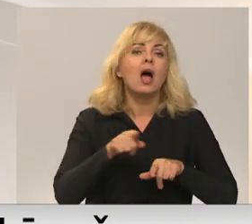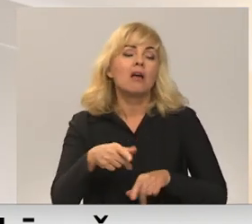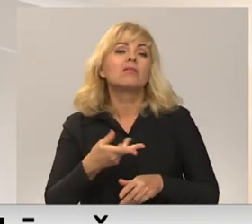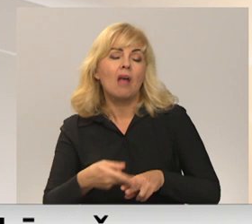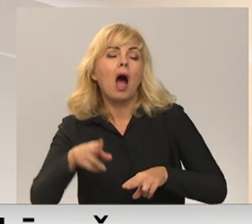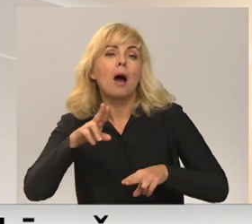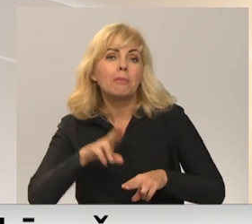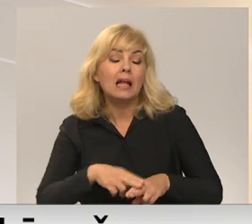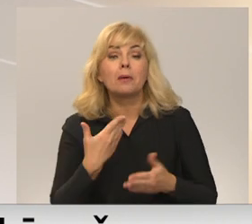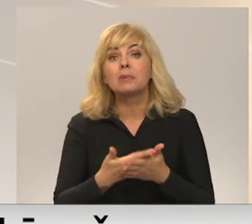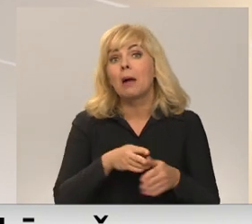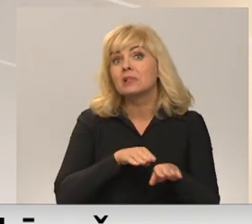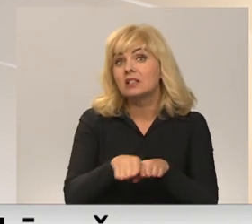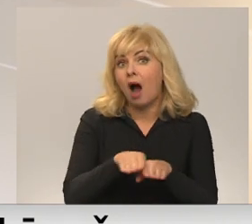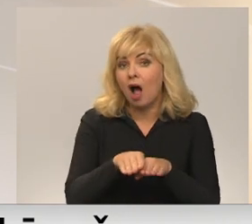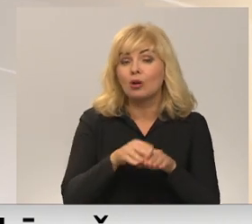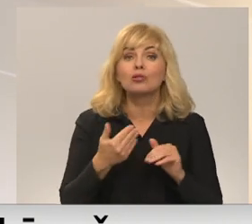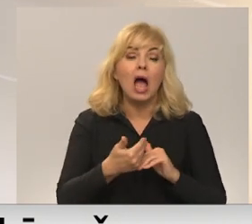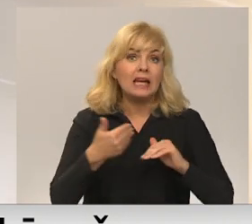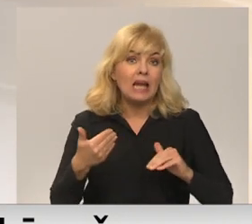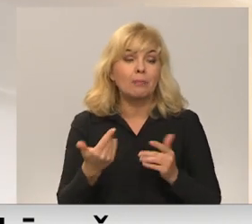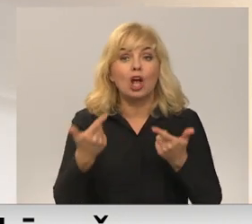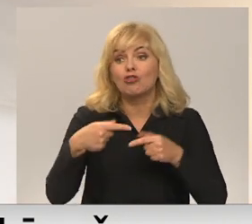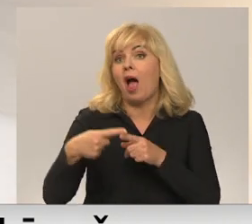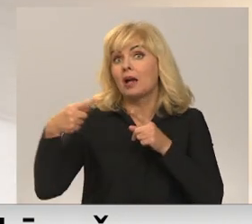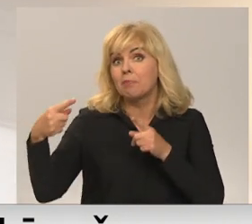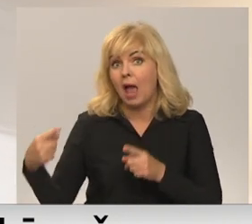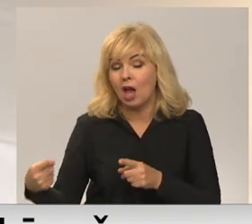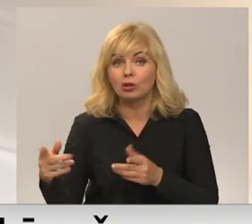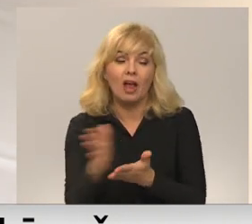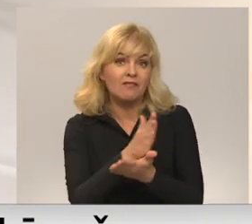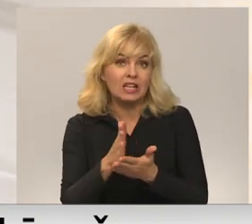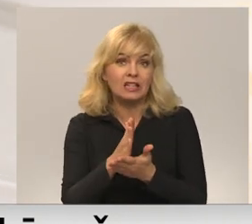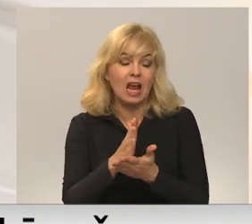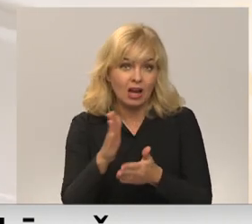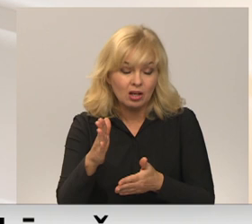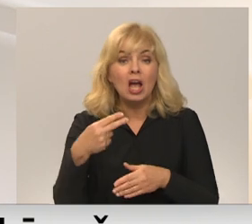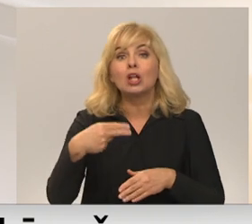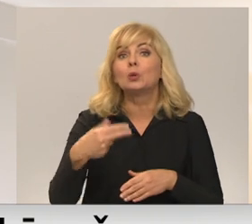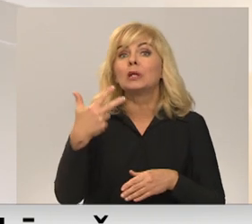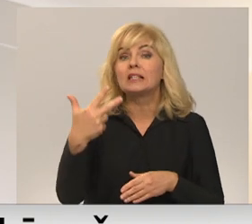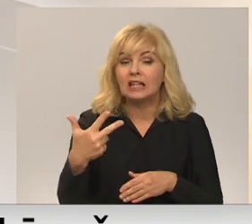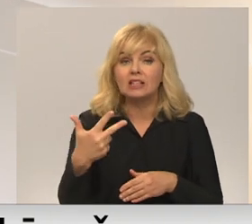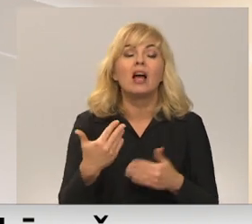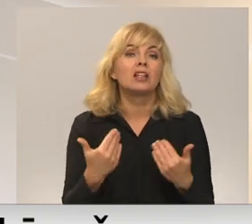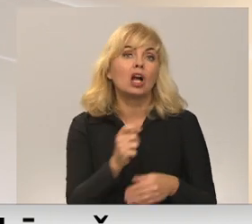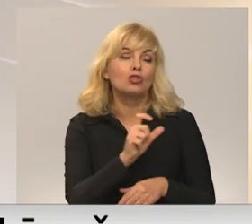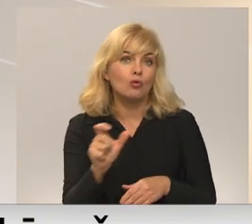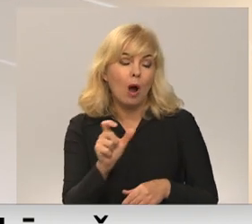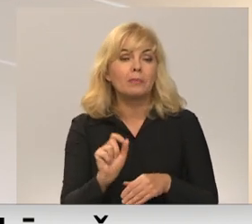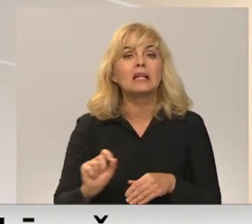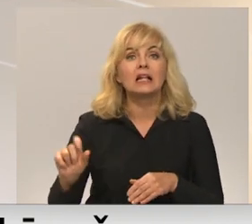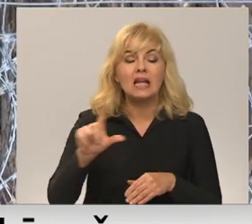Ja salīdzinā ar iepriekšēju laika periodu, kad vidēji dienatī bija 20-30, jā, šodī tie ir